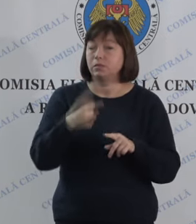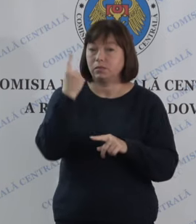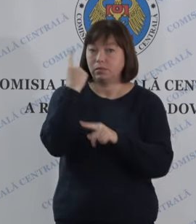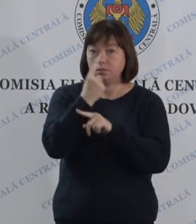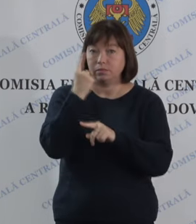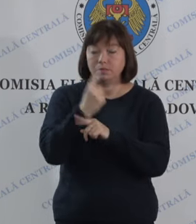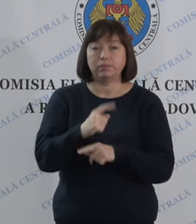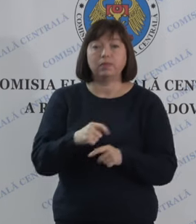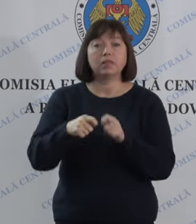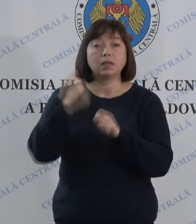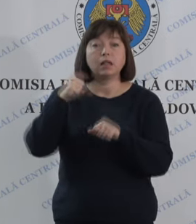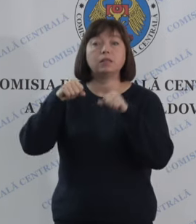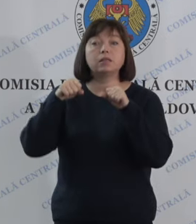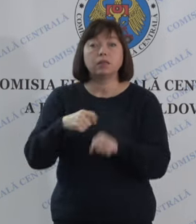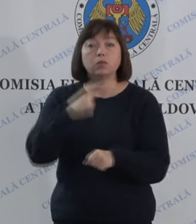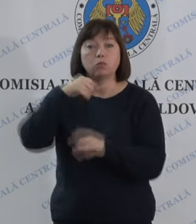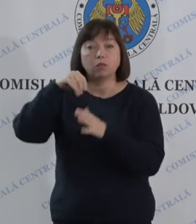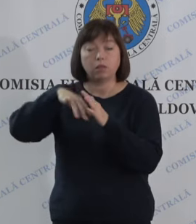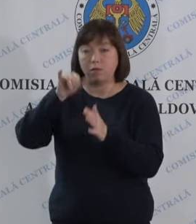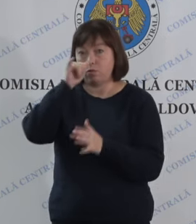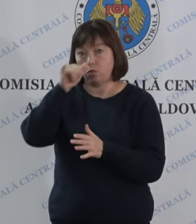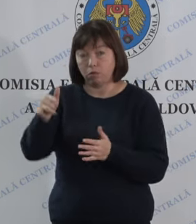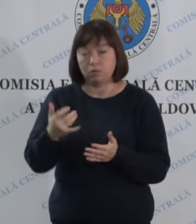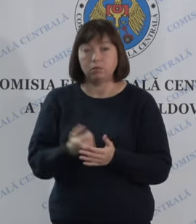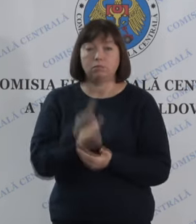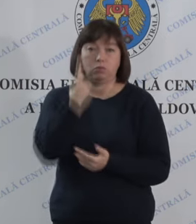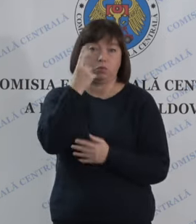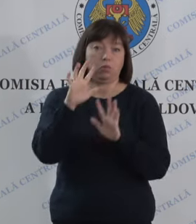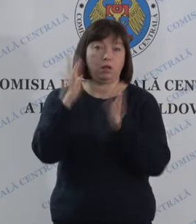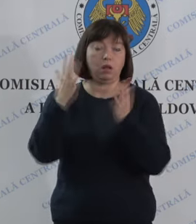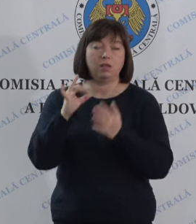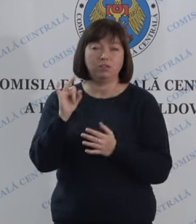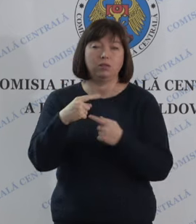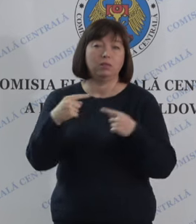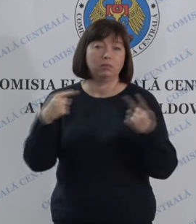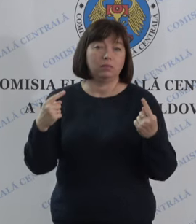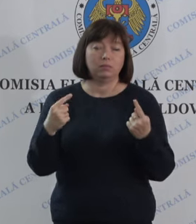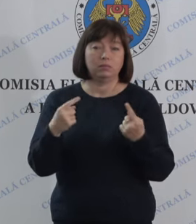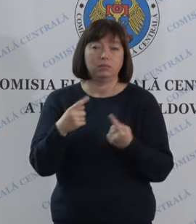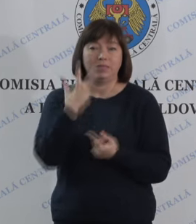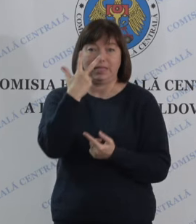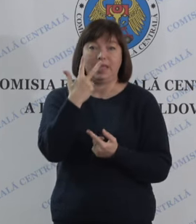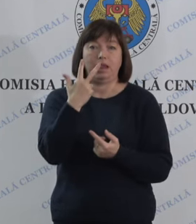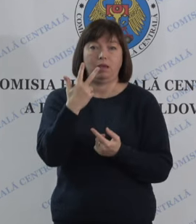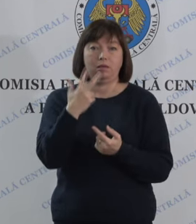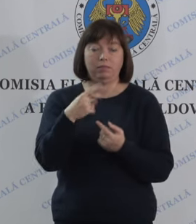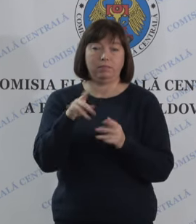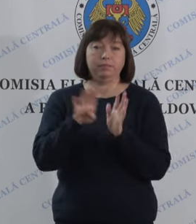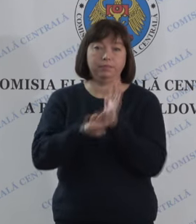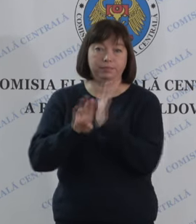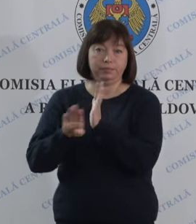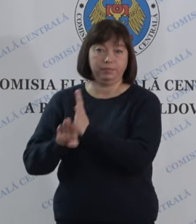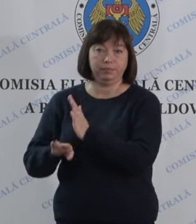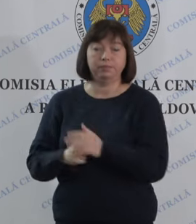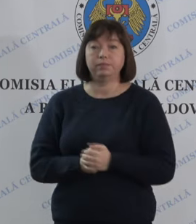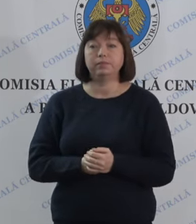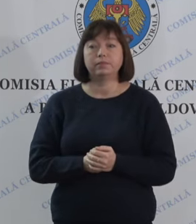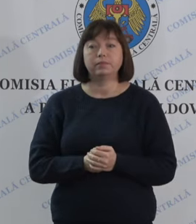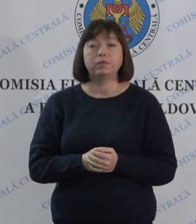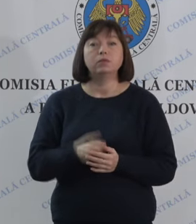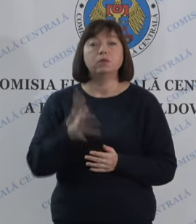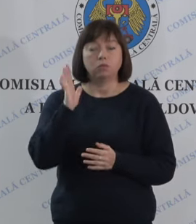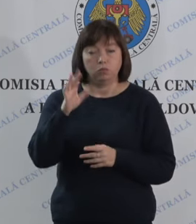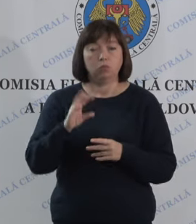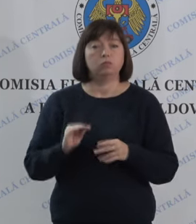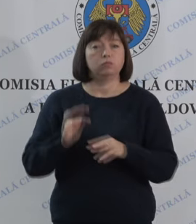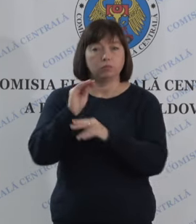încălcarea dreptului la vot, un caz, și alte incidente, trei cazuri. Vă vom ține